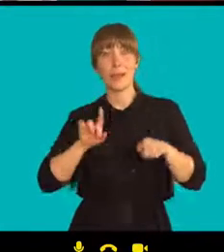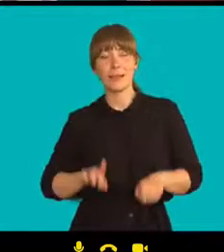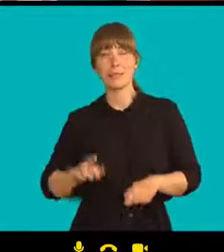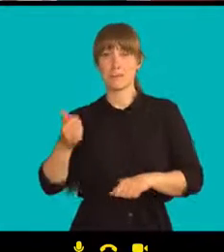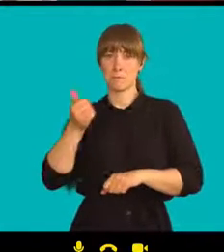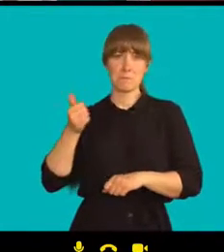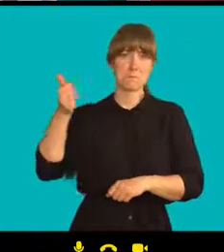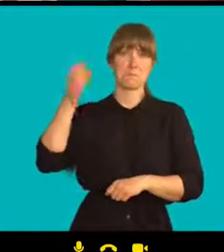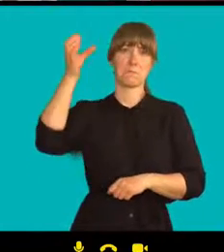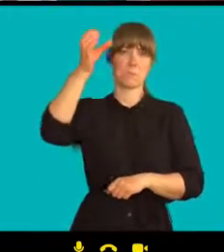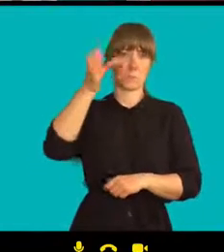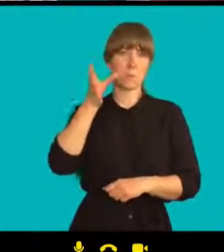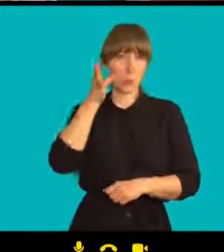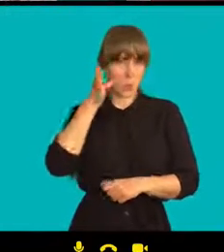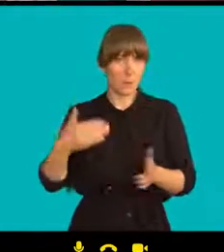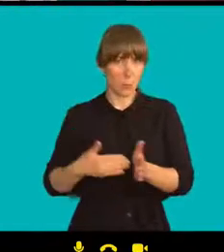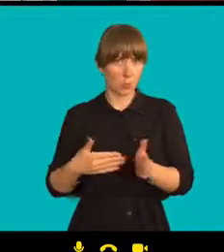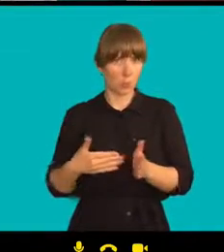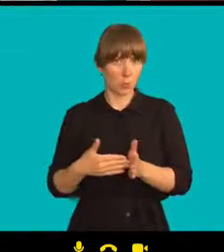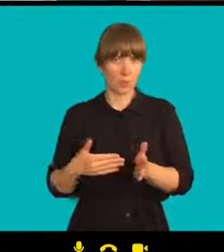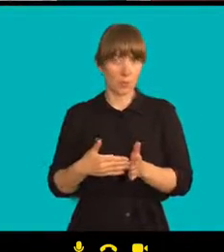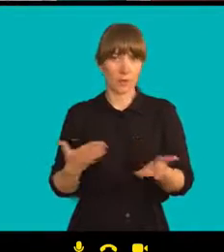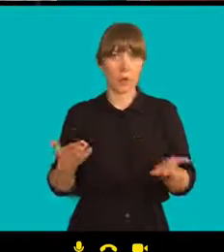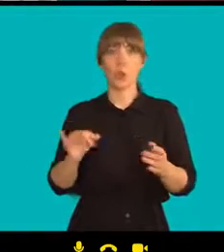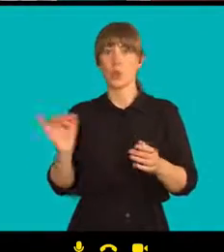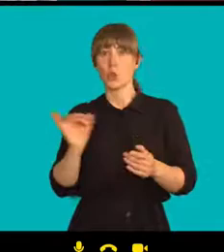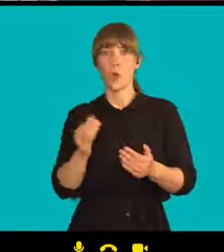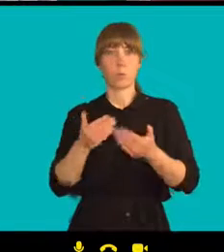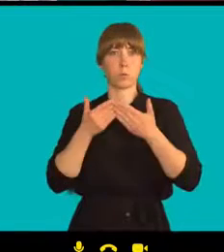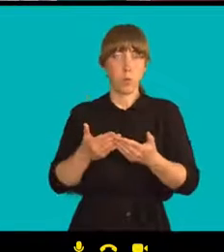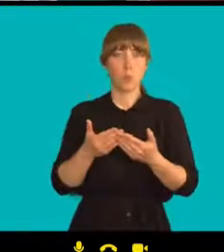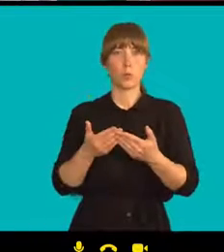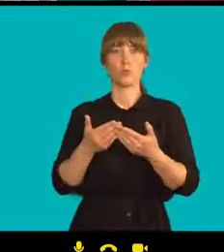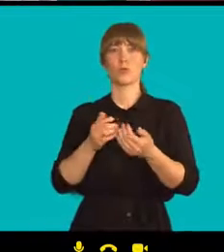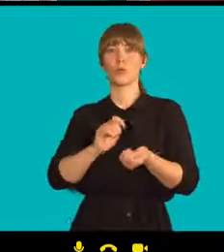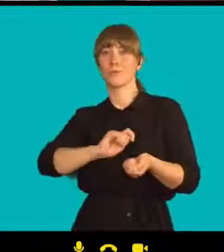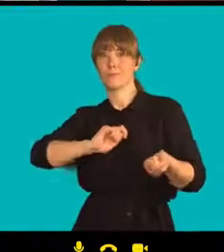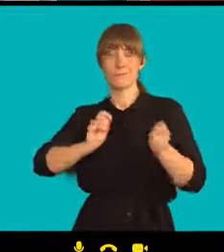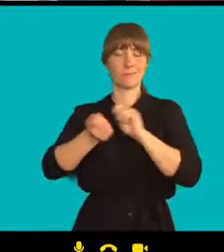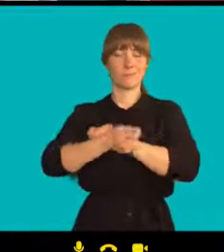vůdce. Abychom vyšli z krize, hospodářské krize,